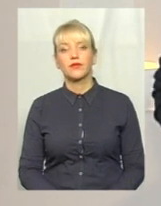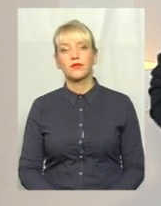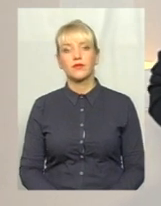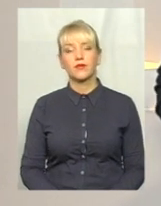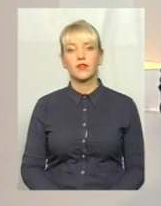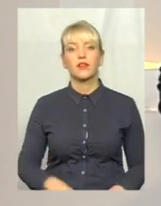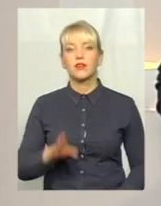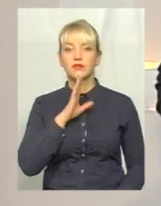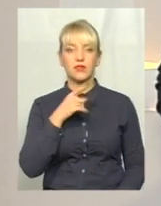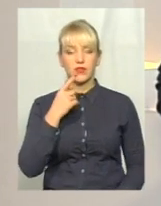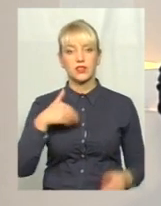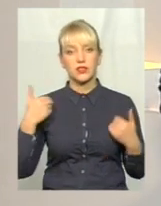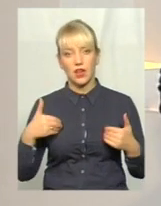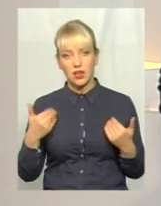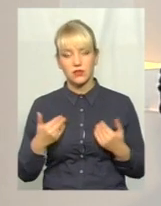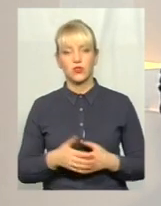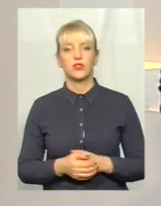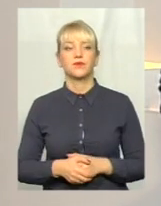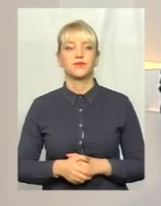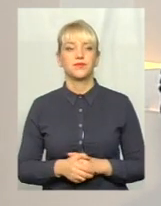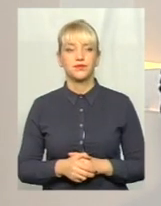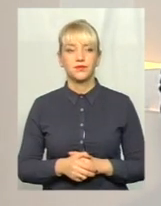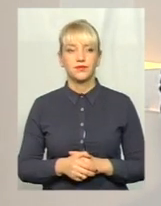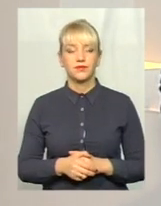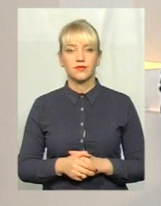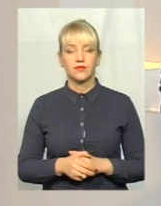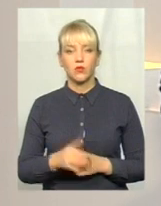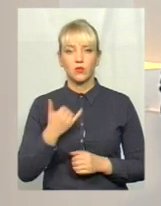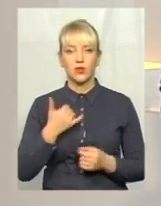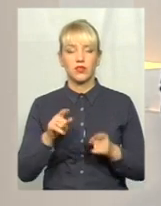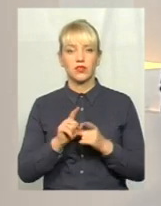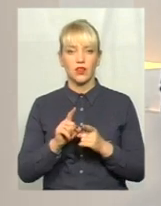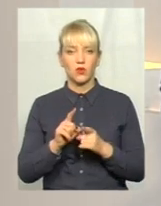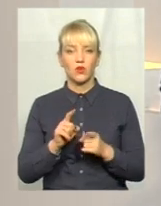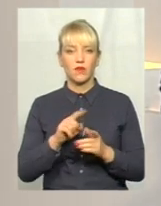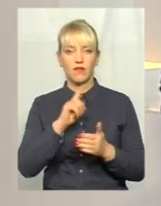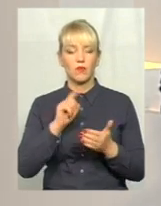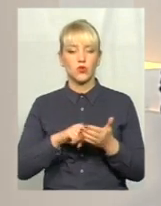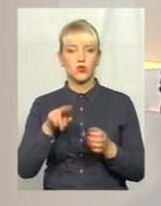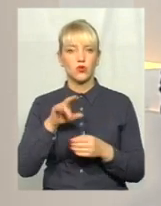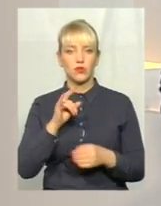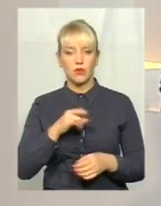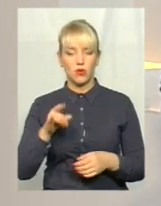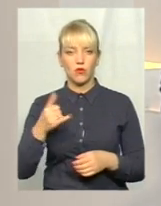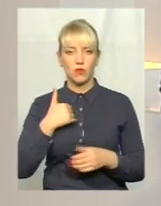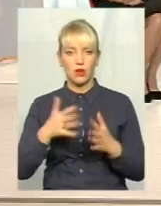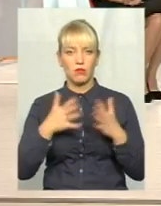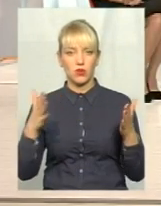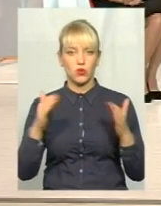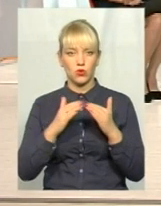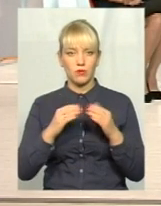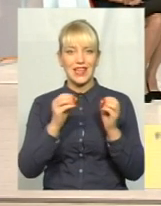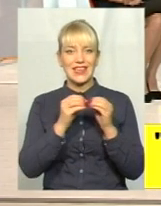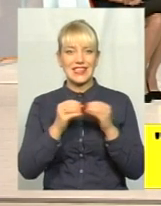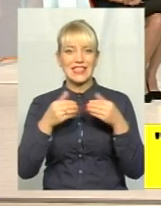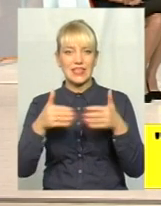чуємо. Добрий вечір, студія. У мене такий питання, касати Натруковських. Смотрите, у мене вийшовий долг для всіх під'єнтів,